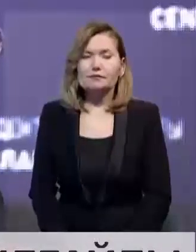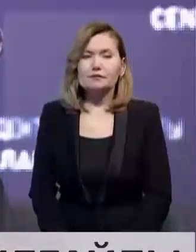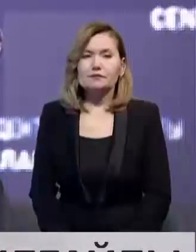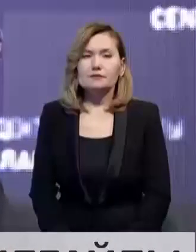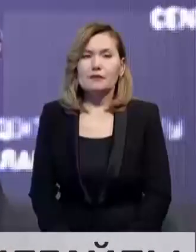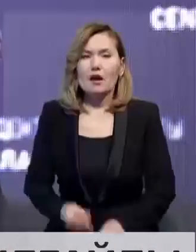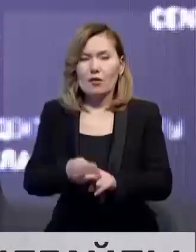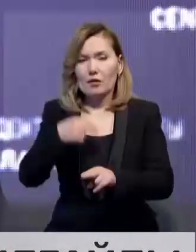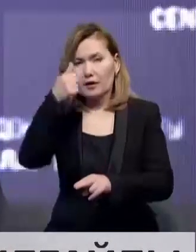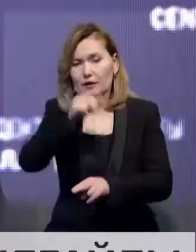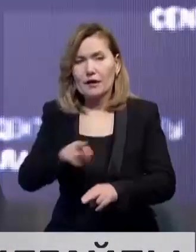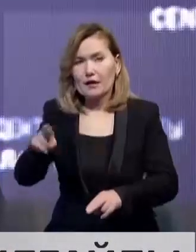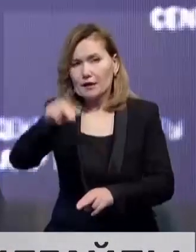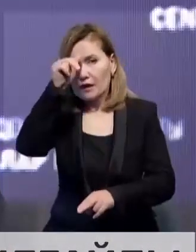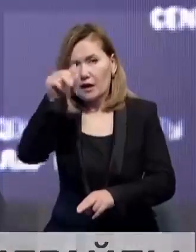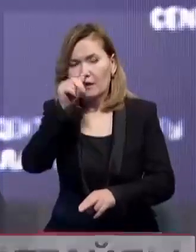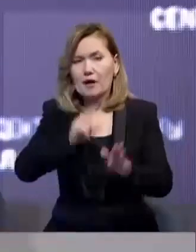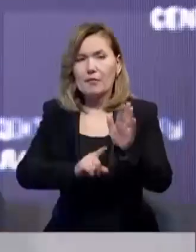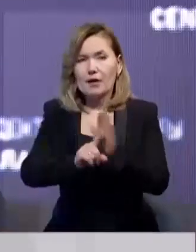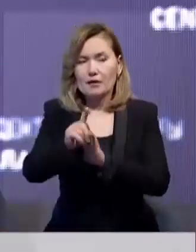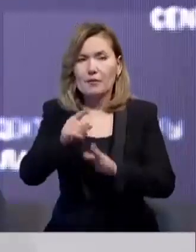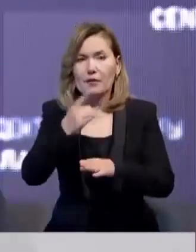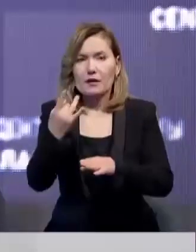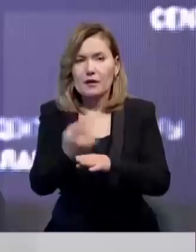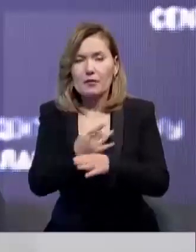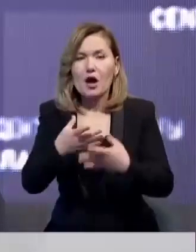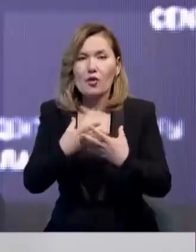Бұйылғы жылдың қаңтар айынан бастап алға шірет,